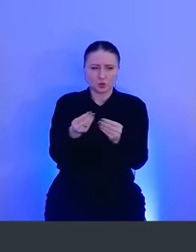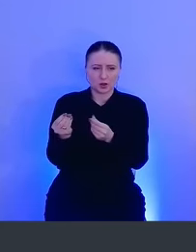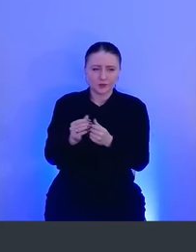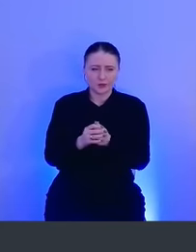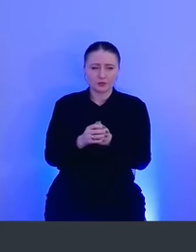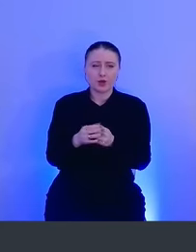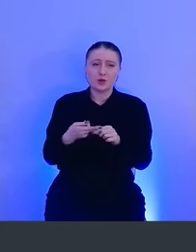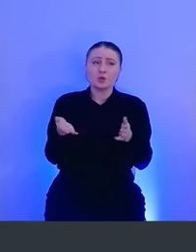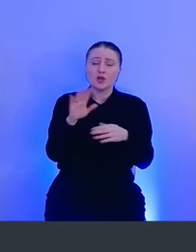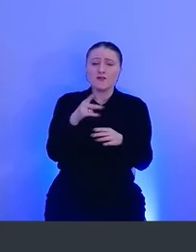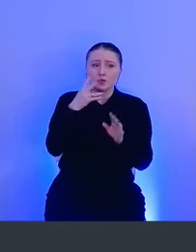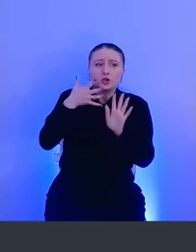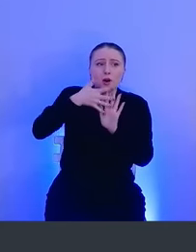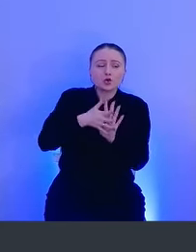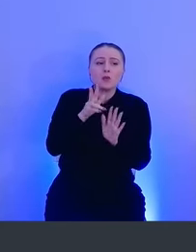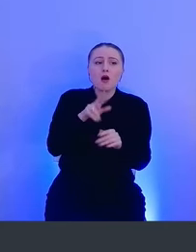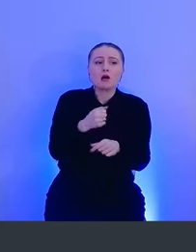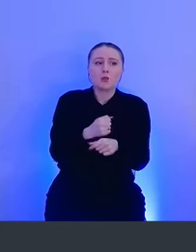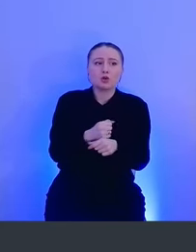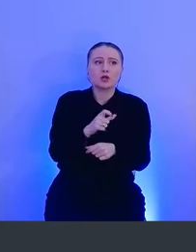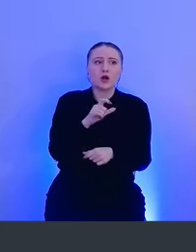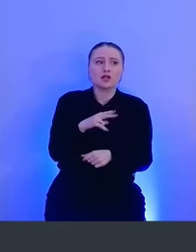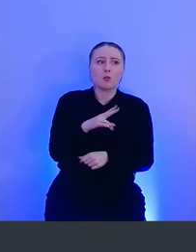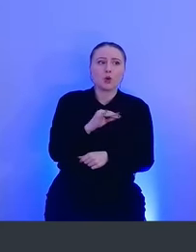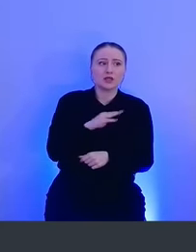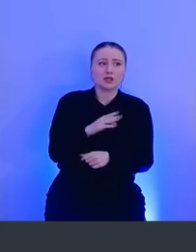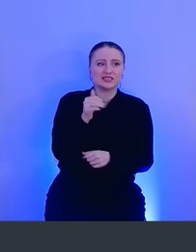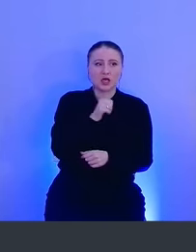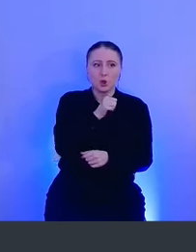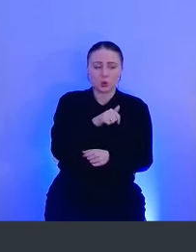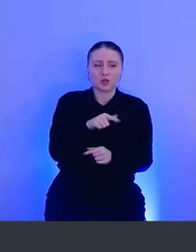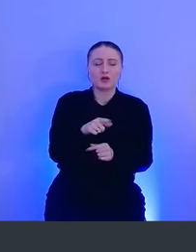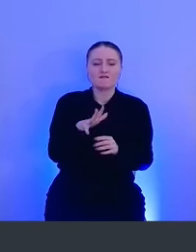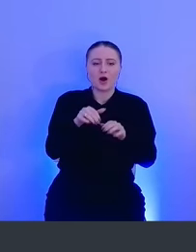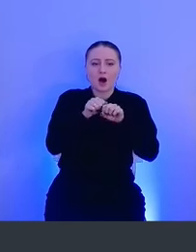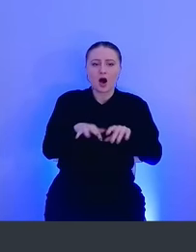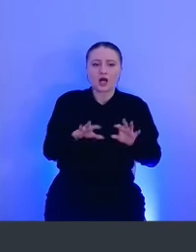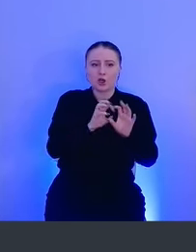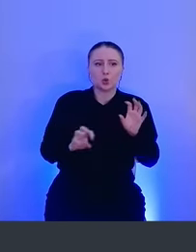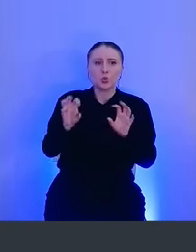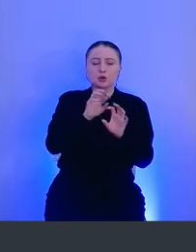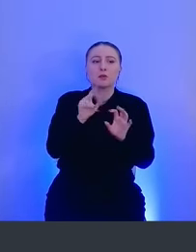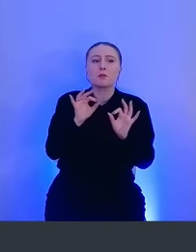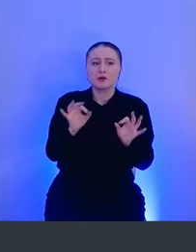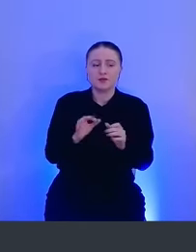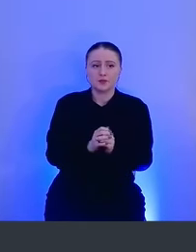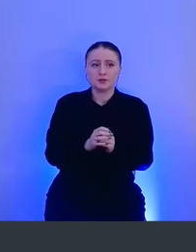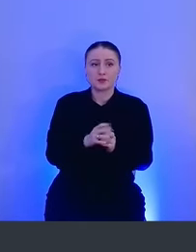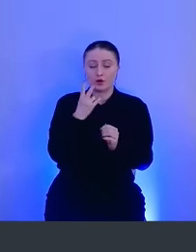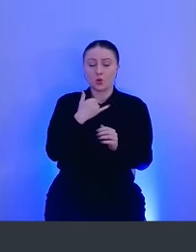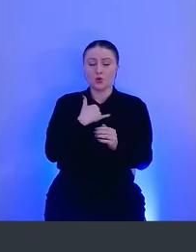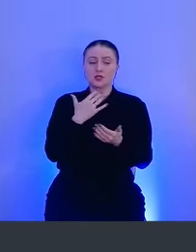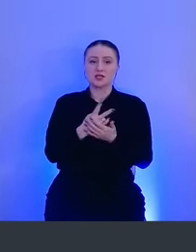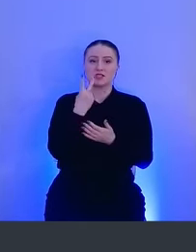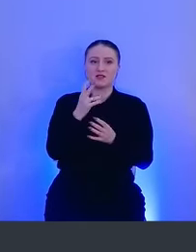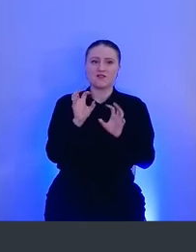немножко погрузимся, как работает endpoint security framework в архитектурном плане. То есть у нас есть